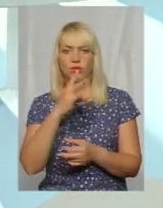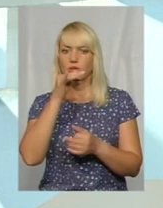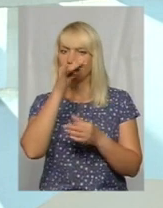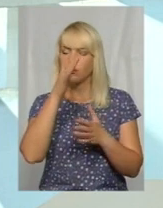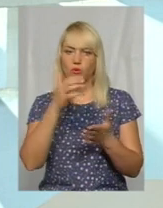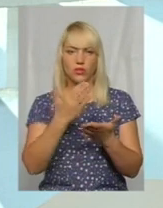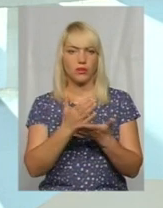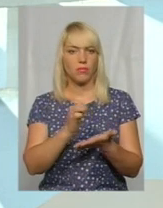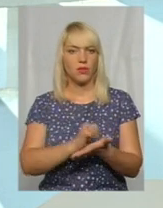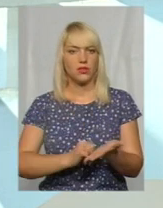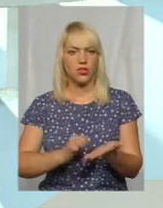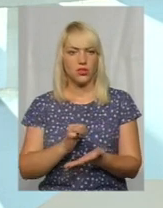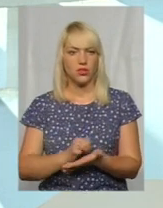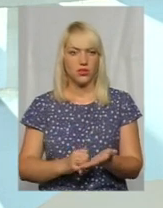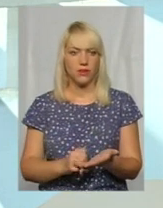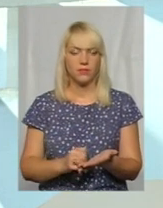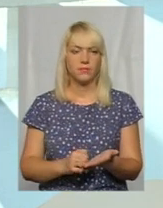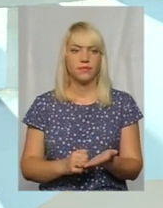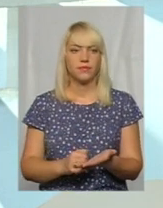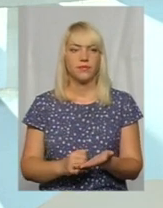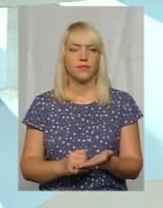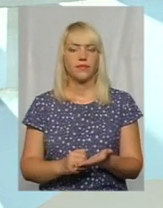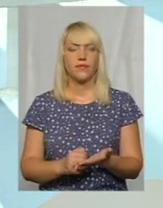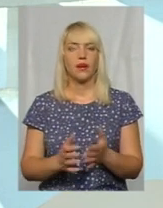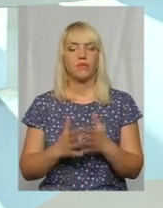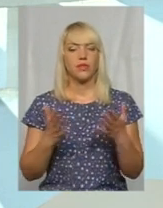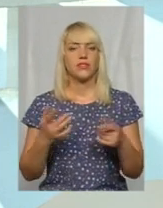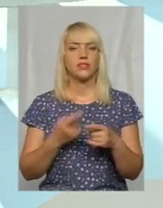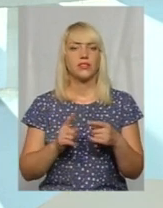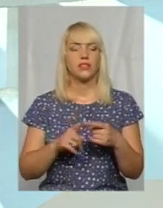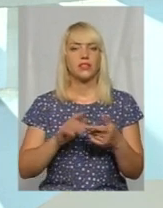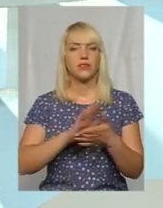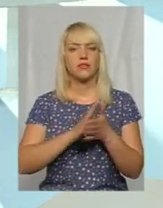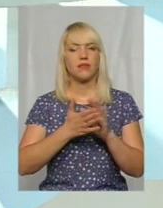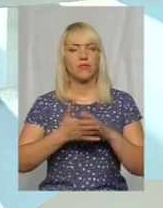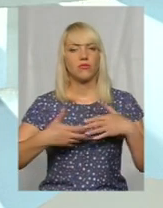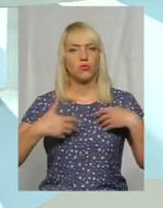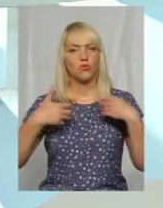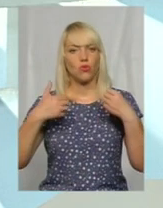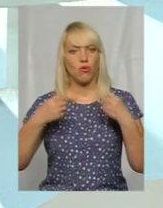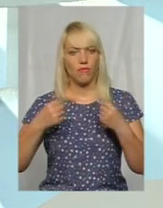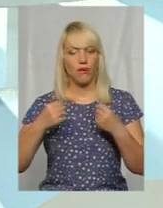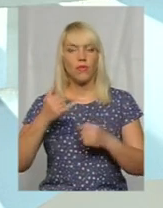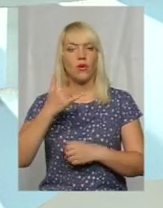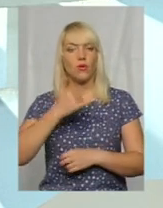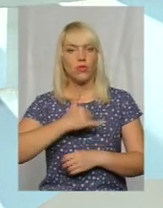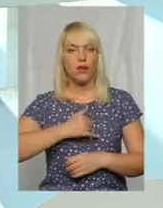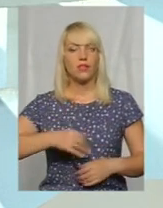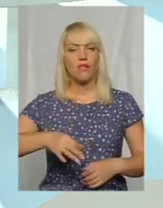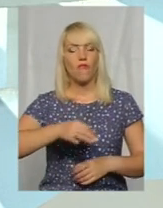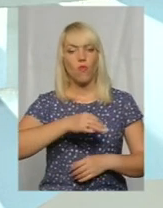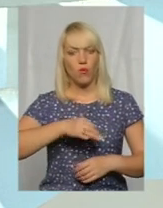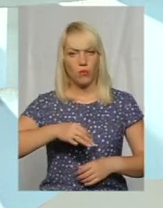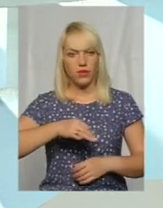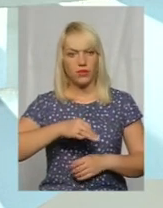з тих чи інших причин, в переважній більшості, це за станом здоров'я. Але в нас в області, я